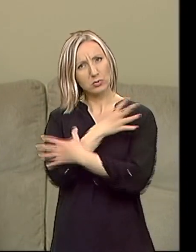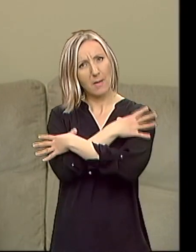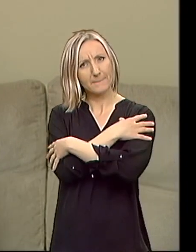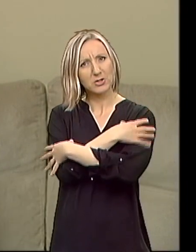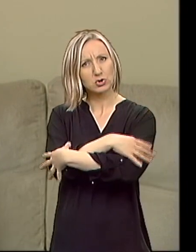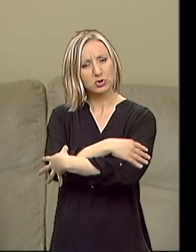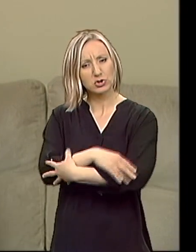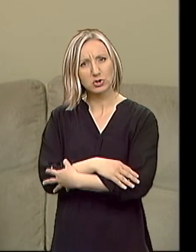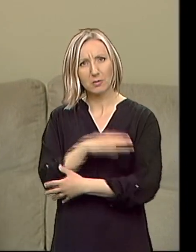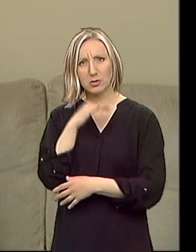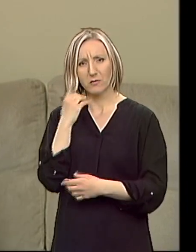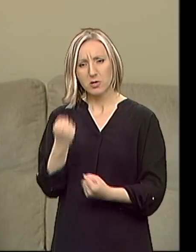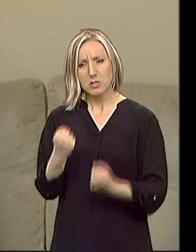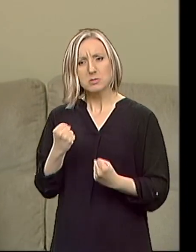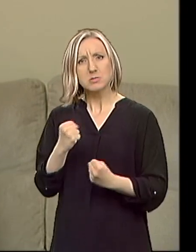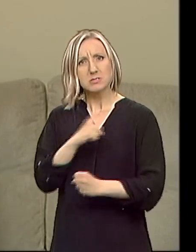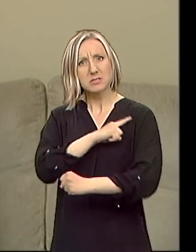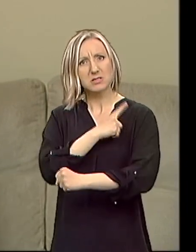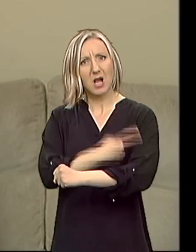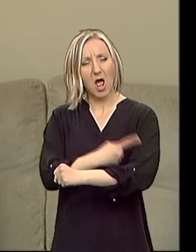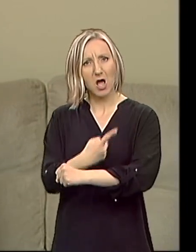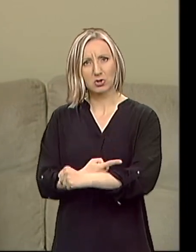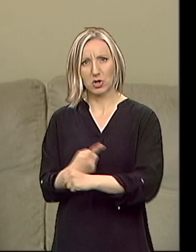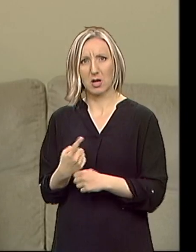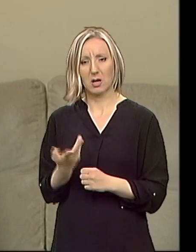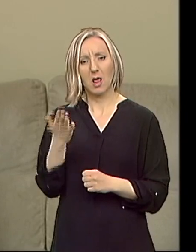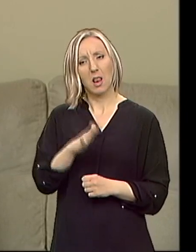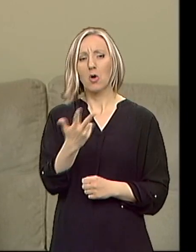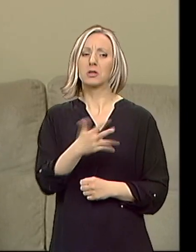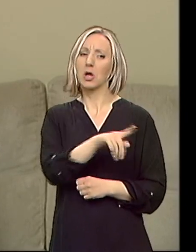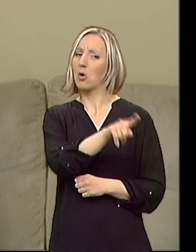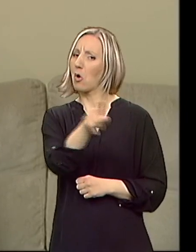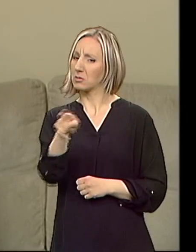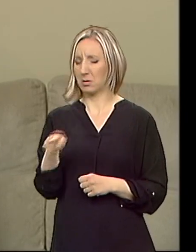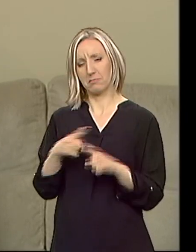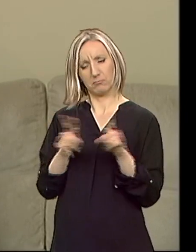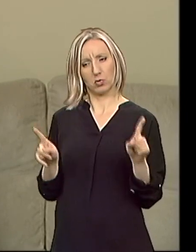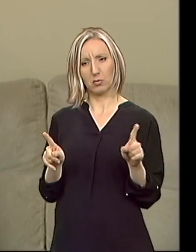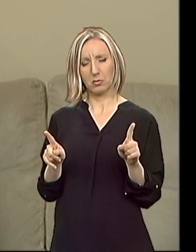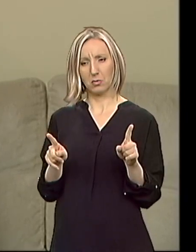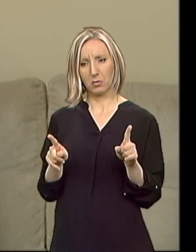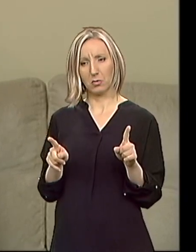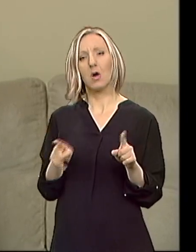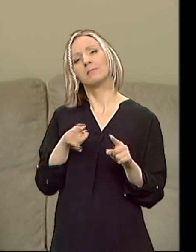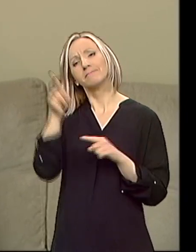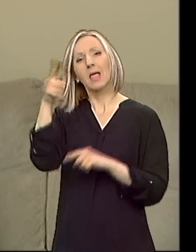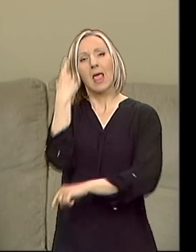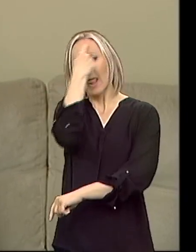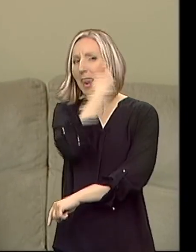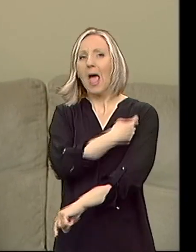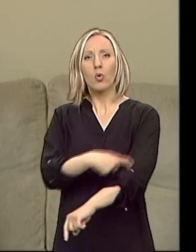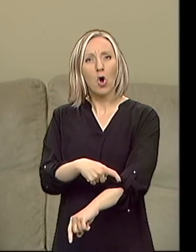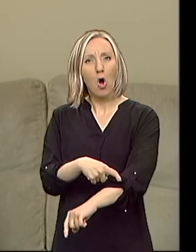su i suviše izraženi nego inače kod dece sa tri godine. I tada nas je poslala kod neurologa, gde smo